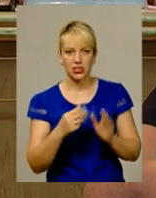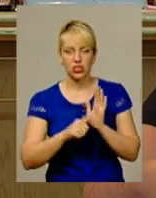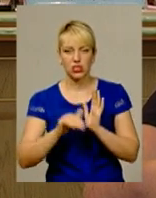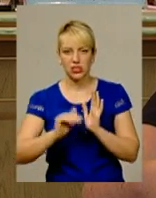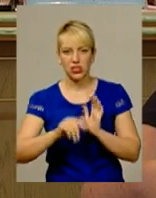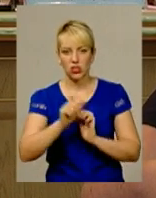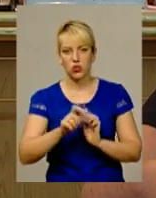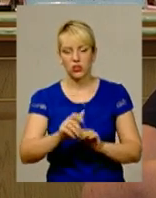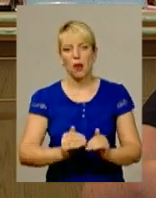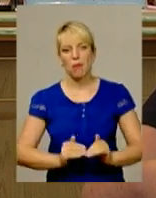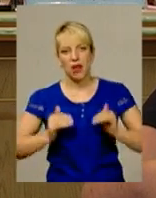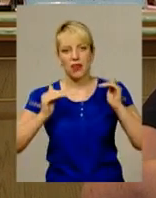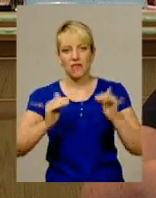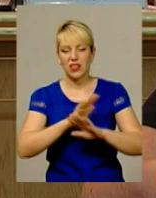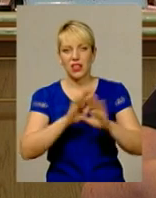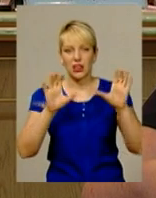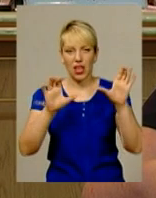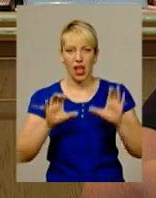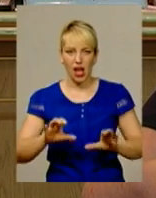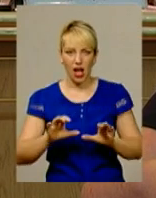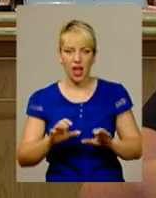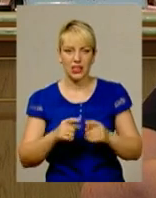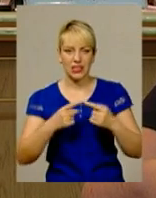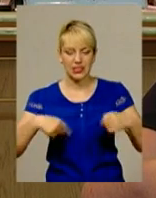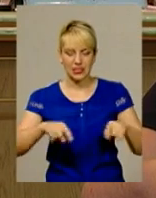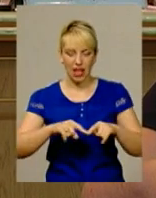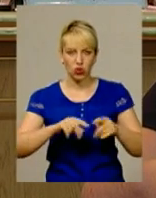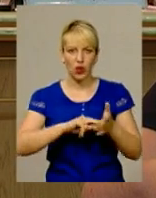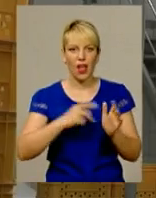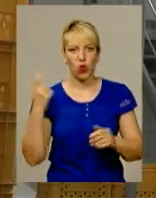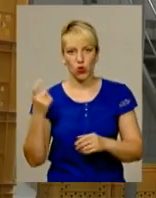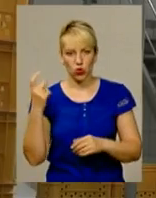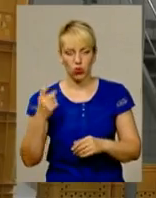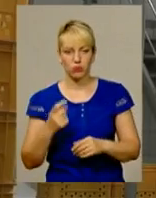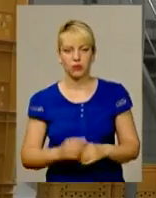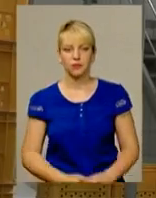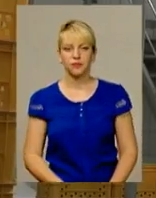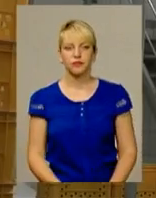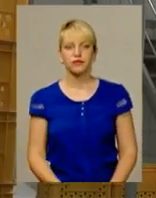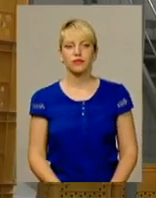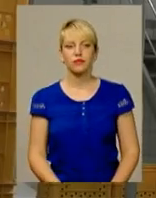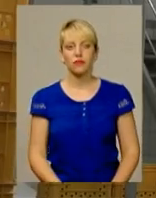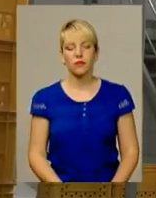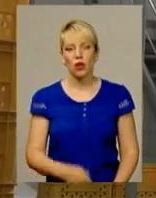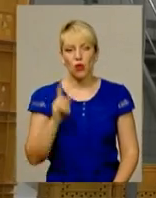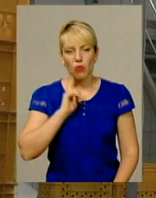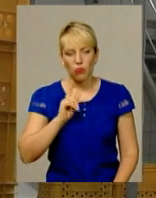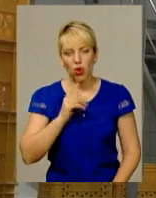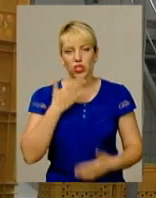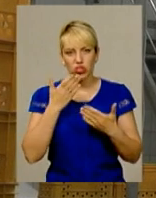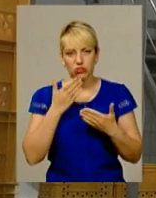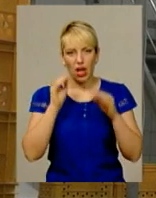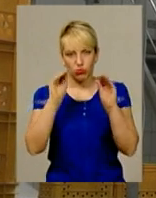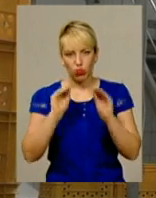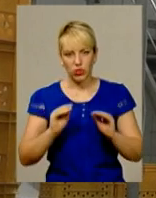перевищує нелегальний сектор економіки, легальний сектор економіки. Поки в облдержадміністрації зачитують показники,